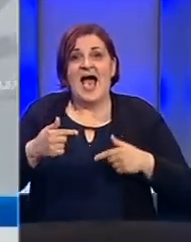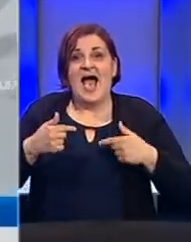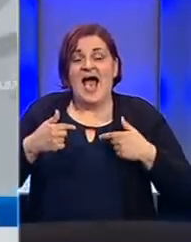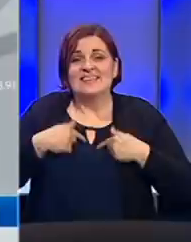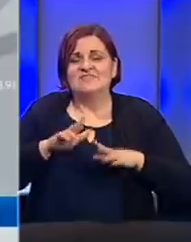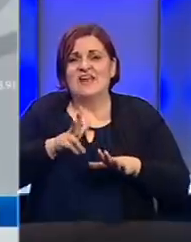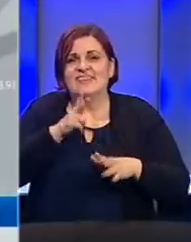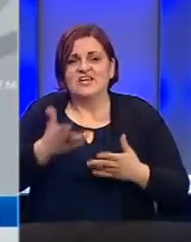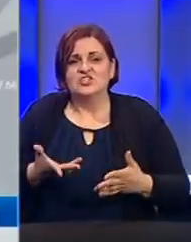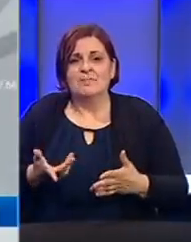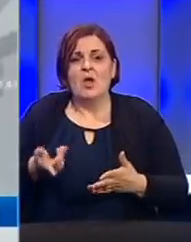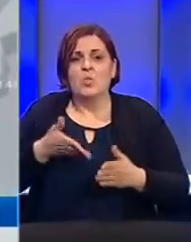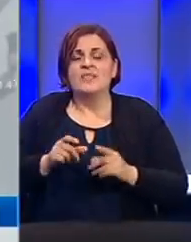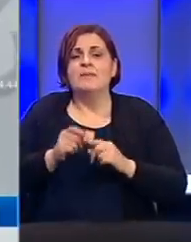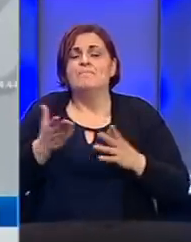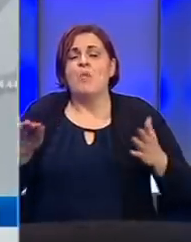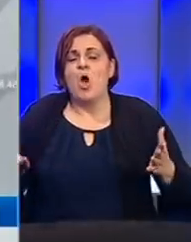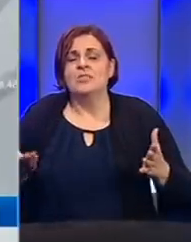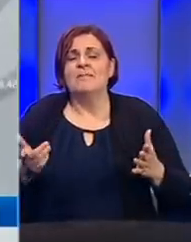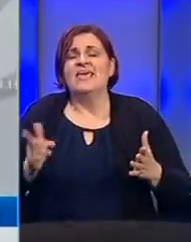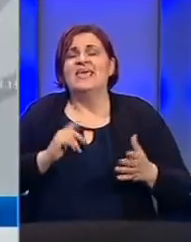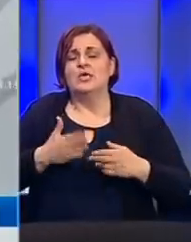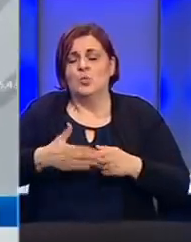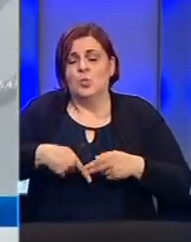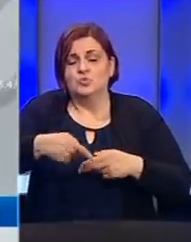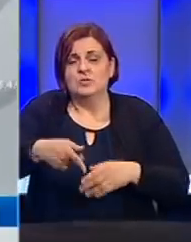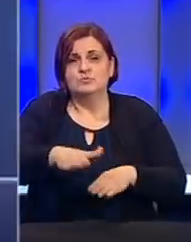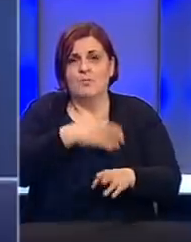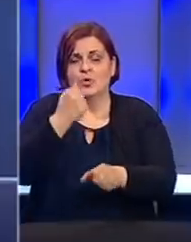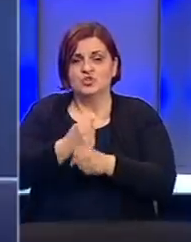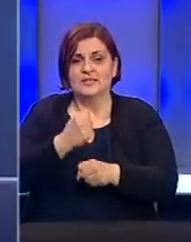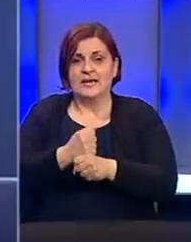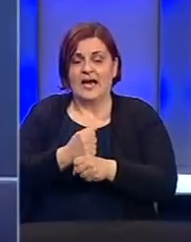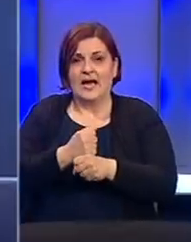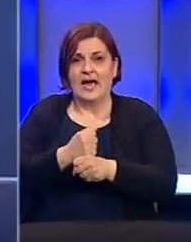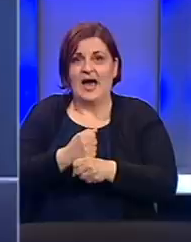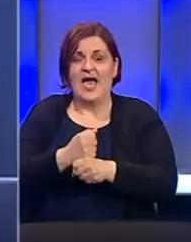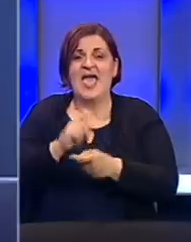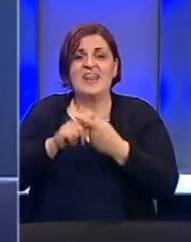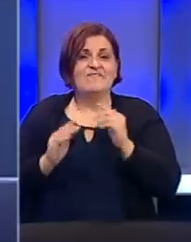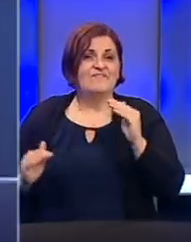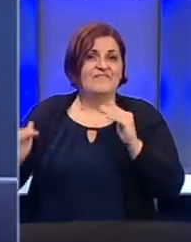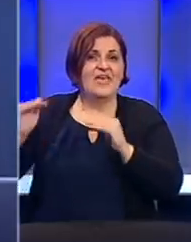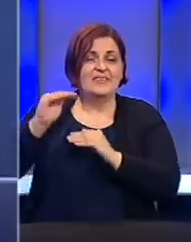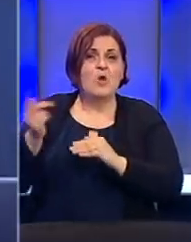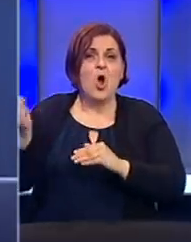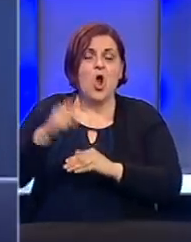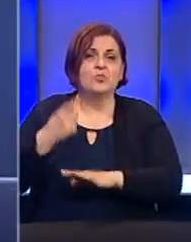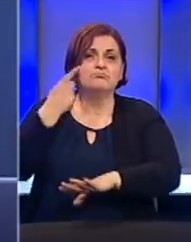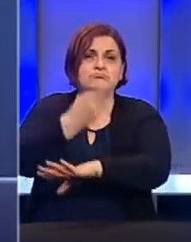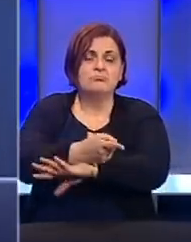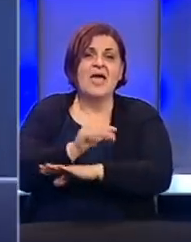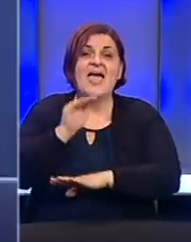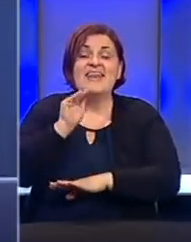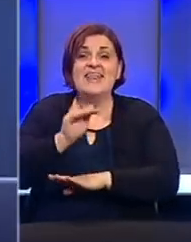investiranja napokon rod plodom i očekujemo najskoriju roku da ćemo zaista krenuti s radom. Na federalnoj razini odakle i dolaze zapovjedi